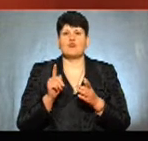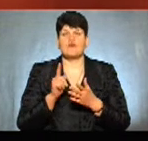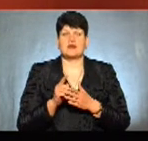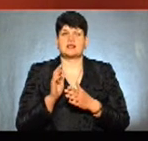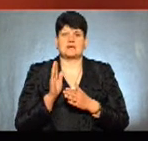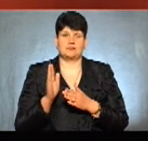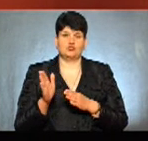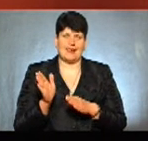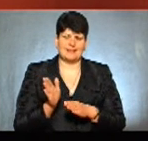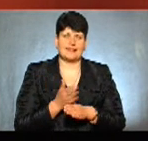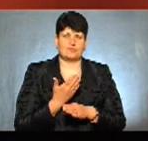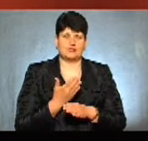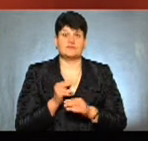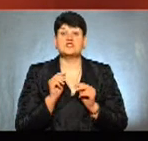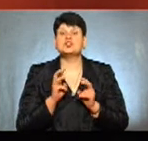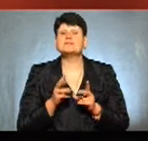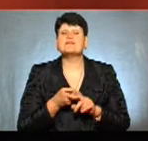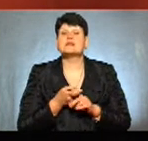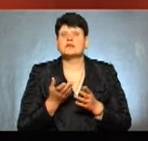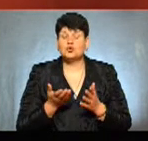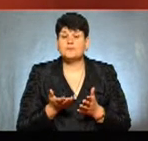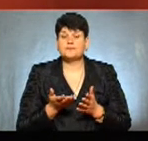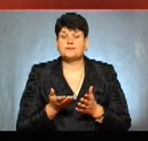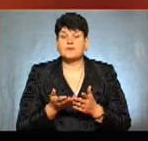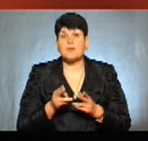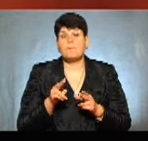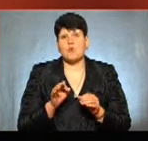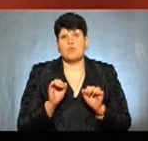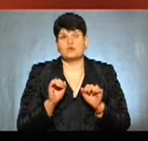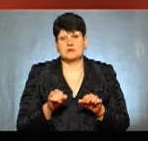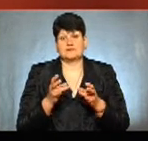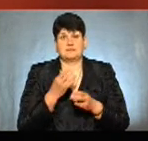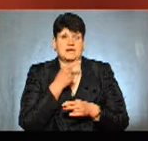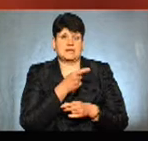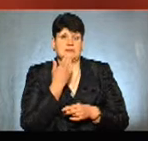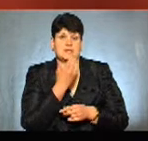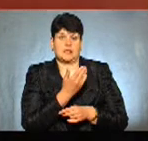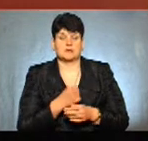бути демонтовані. З чим це зв'язано? Ну, по можливості, треба вже їх дозапитати.